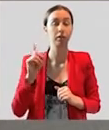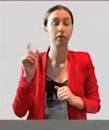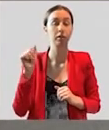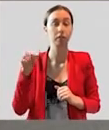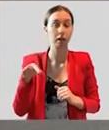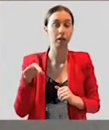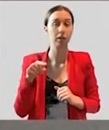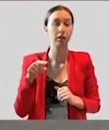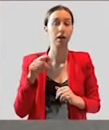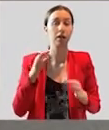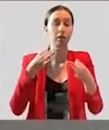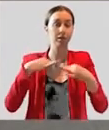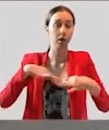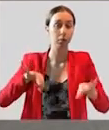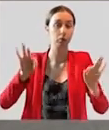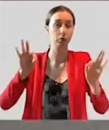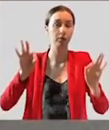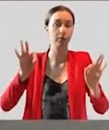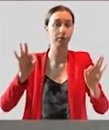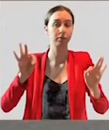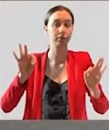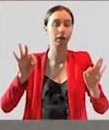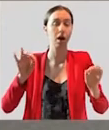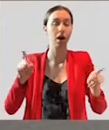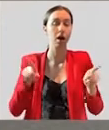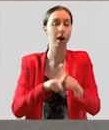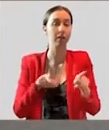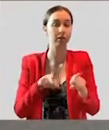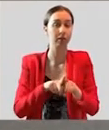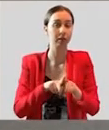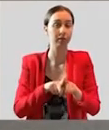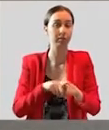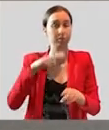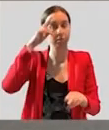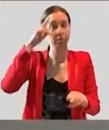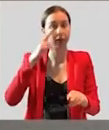свободу роденца-братства.